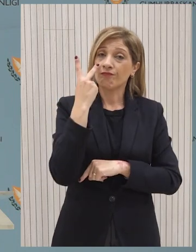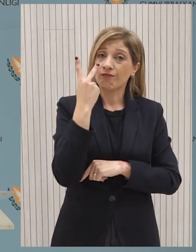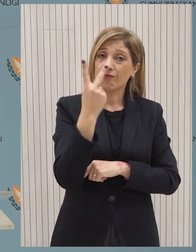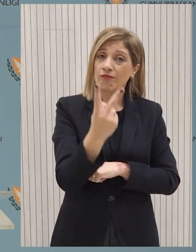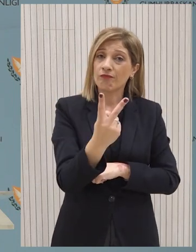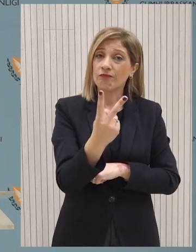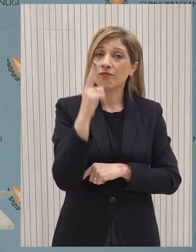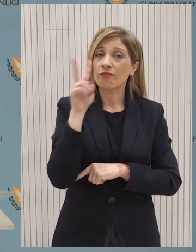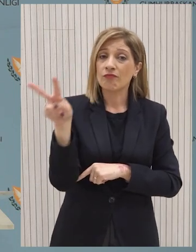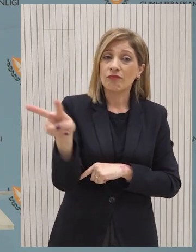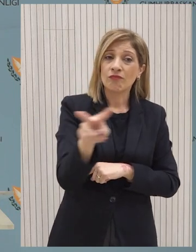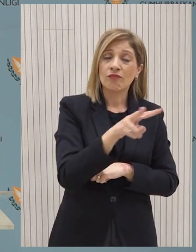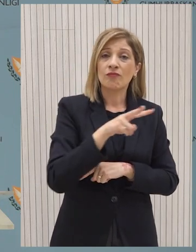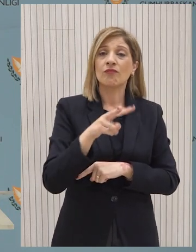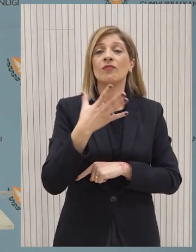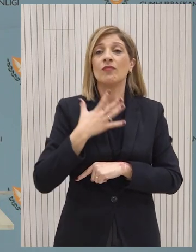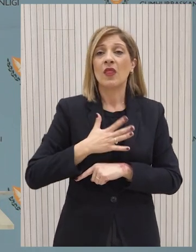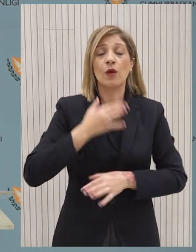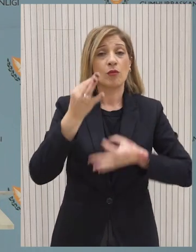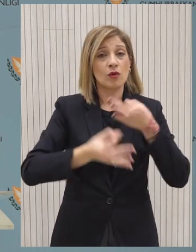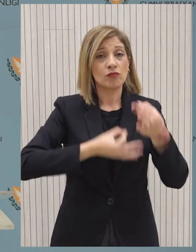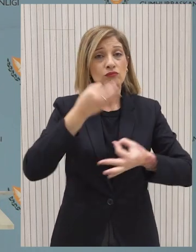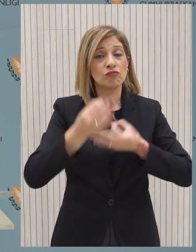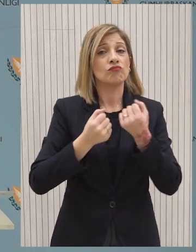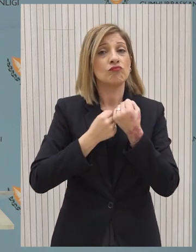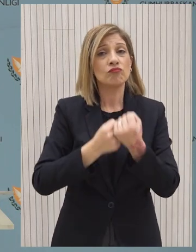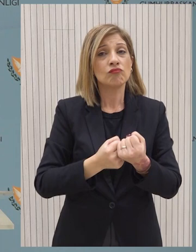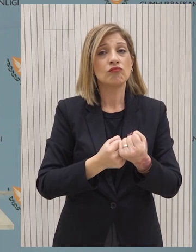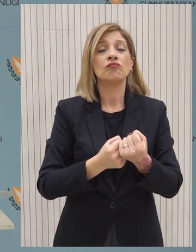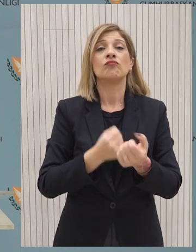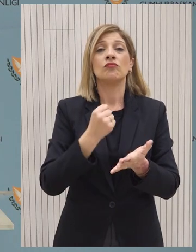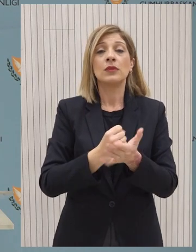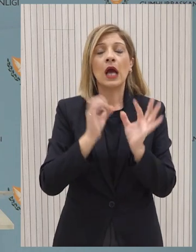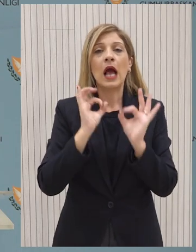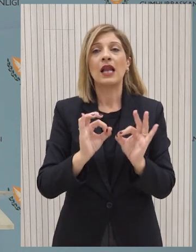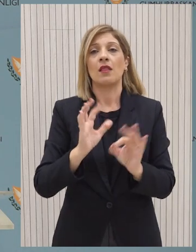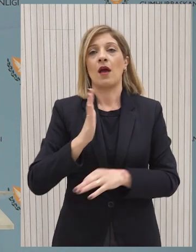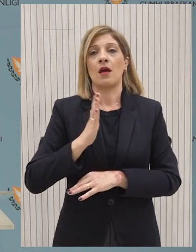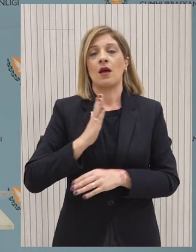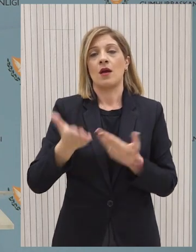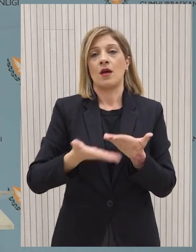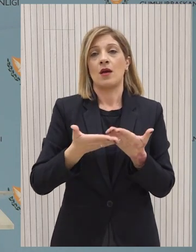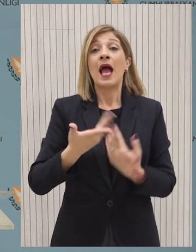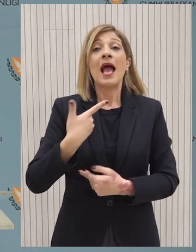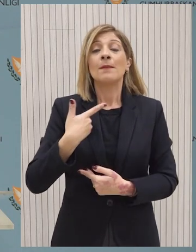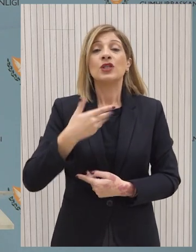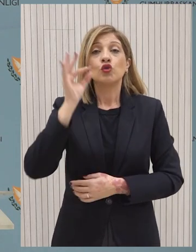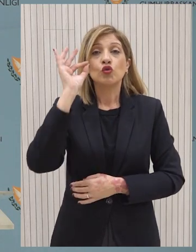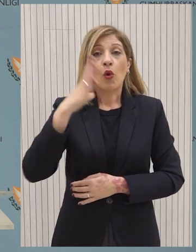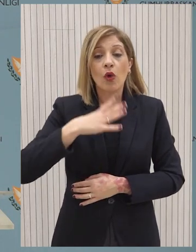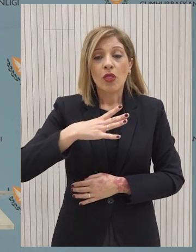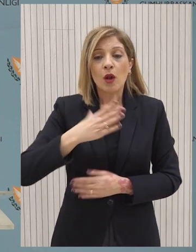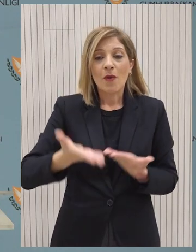επί της ουσίας από το στάδιο της ρητορικής ή αν θέλετε της στάσης της θεωρητικής στην πρακτική. Αυτή η πρωτοβουλία την οποία συζητούμε, την οποία έχει